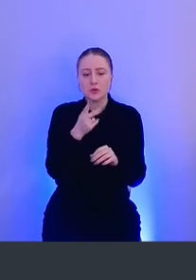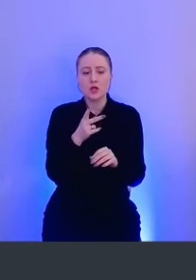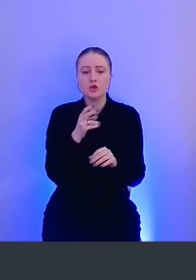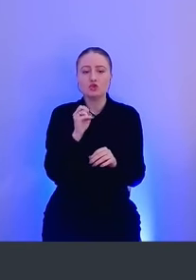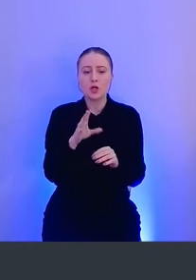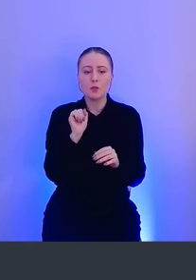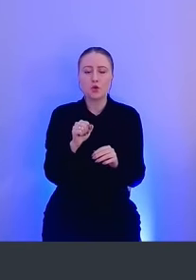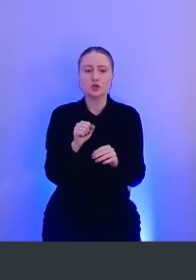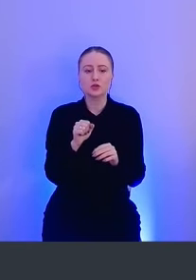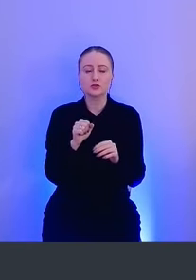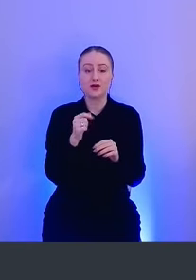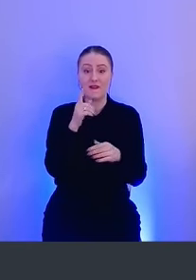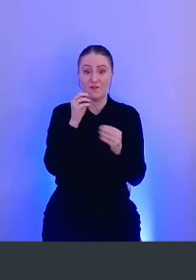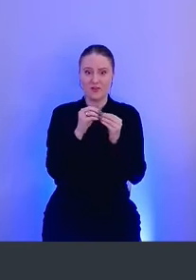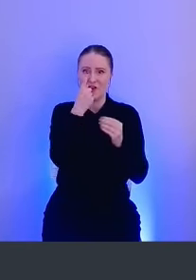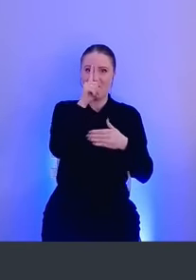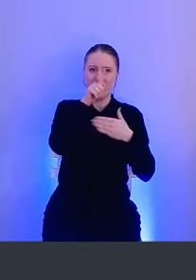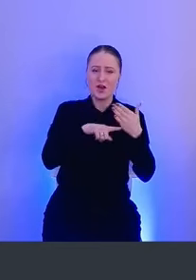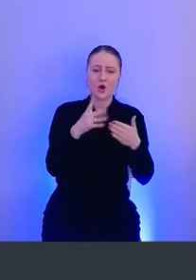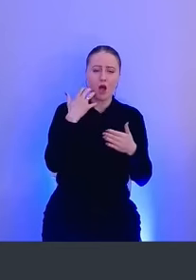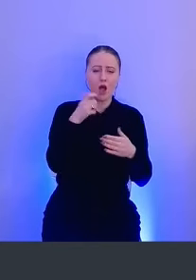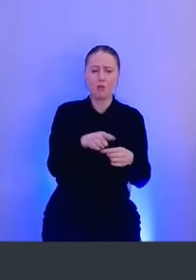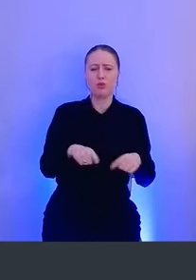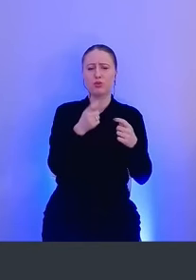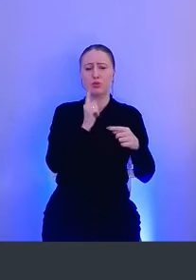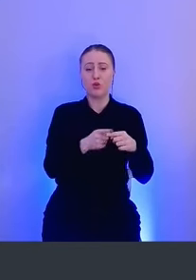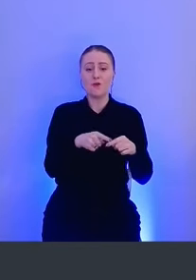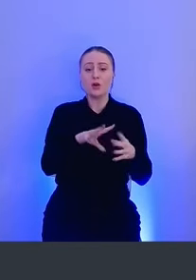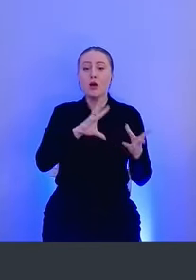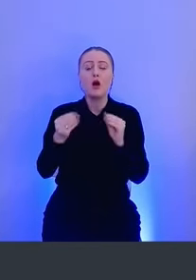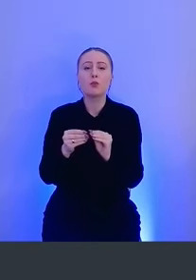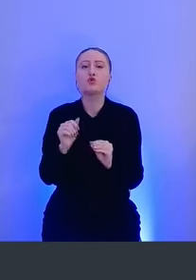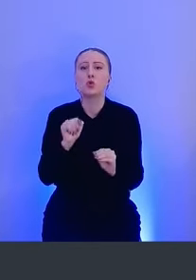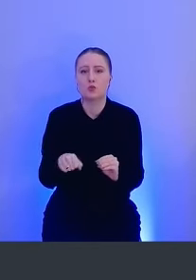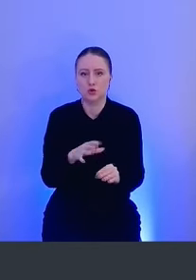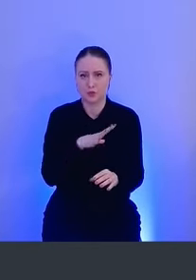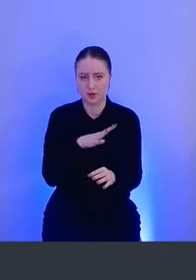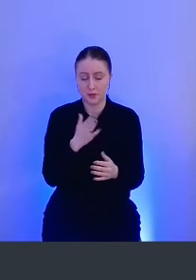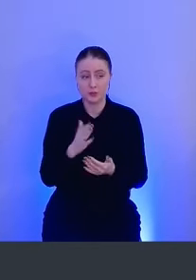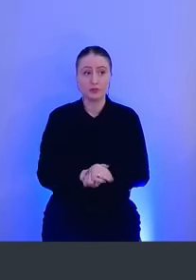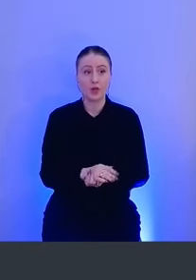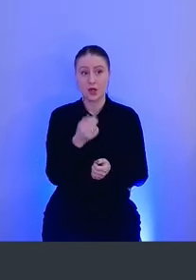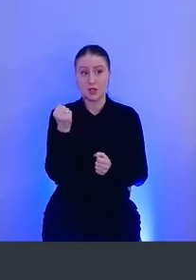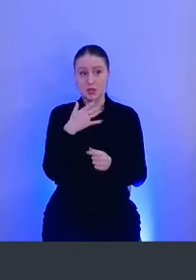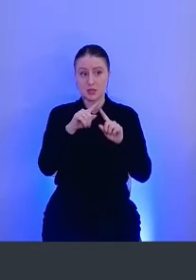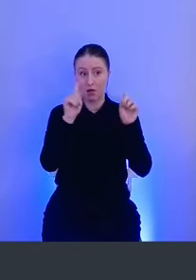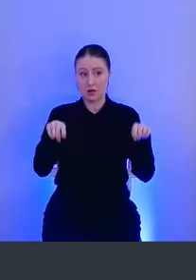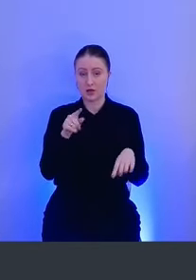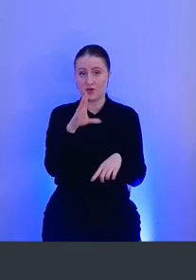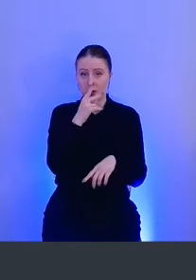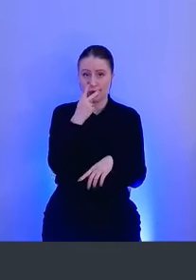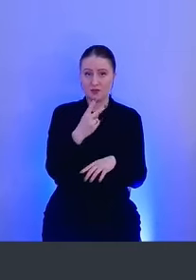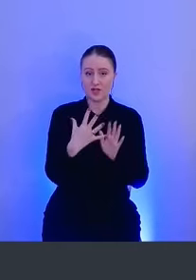вера в то, что маки на самом деле такие пули непробиваемые. На данном слайде вы можете видеть